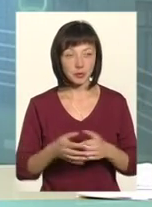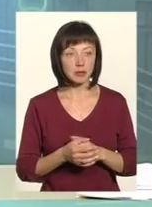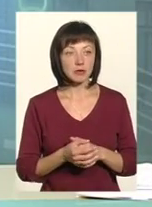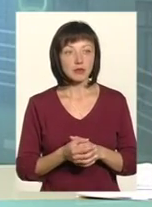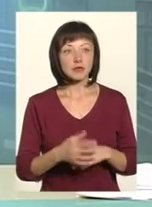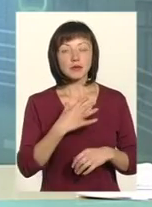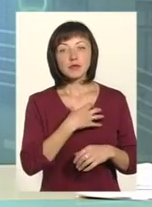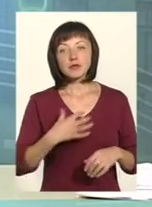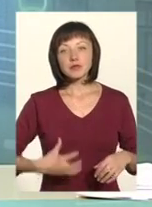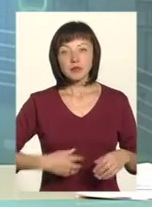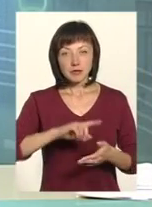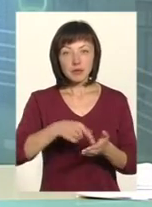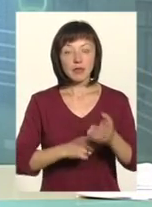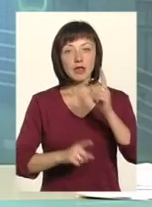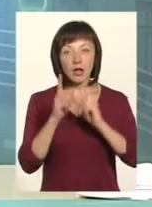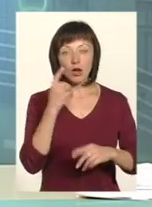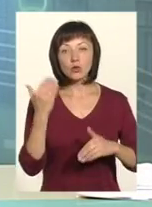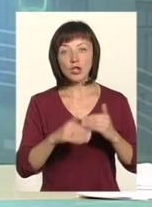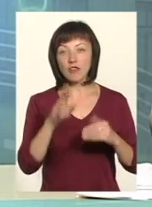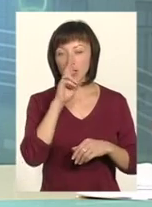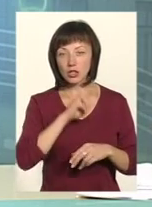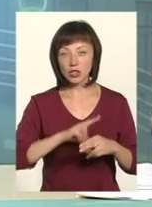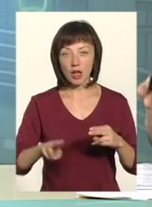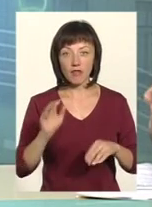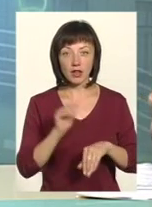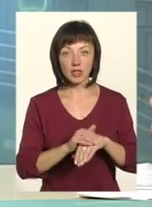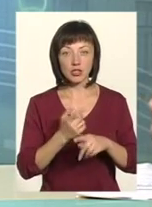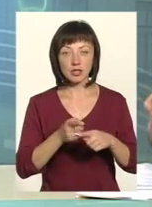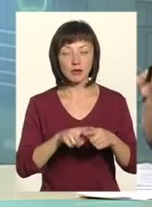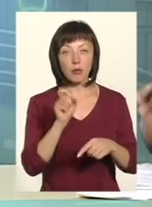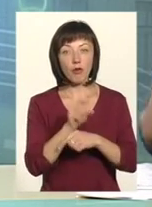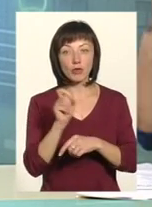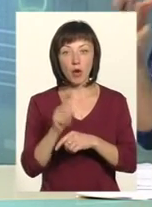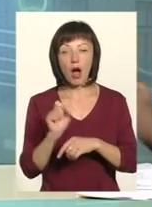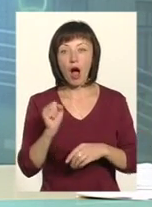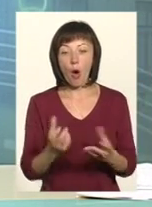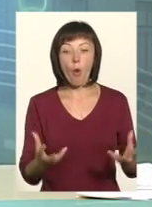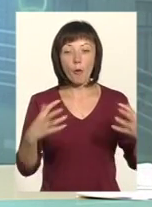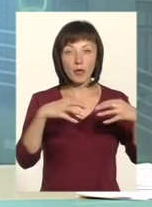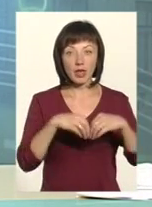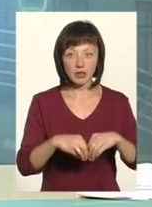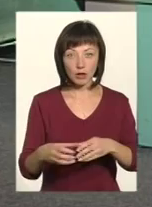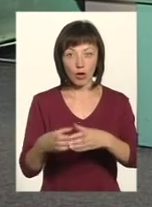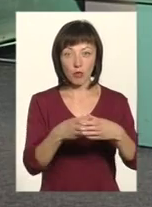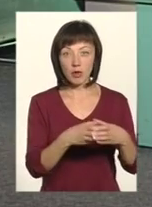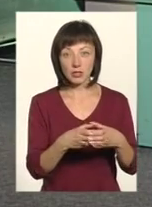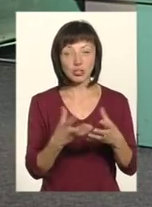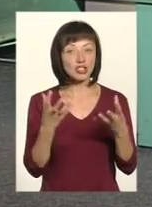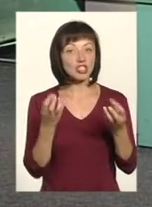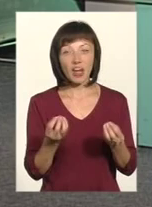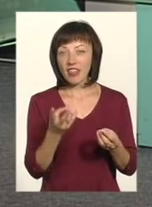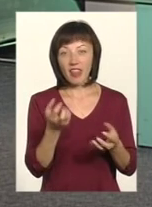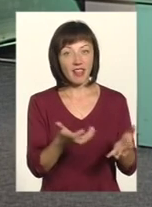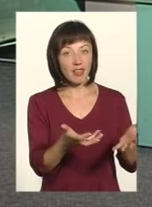Тобто Славуцька міська рада вже втрачає, так би мовити, де-факто ці повноваження, а Славуцька об'єднана громада ще